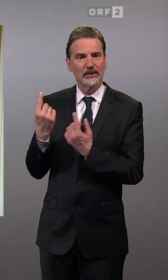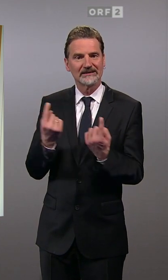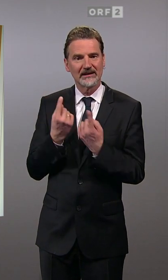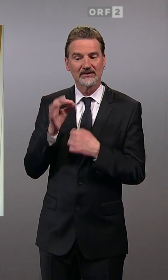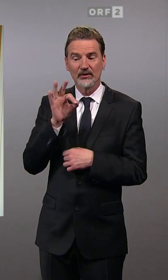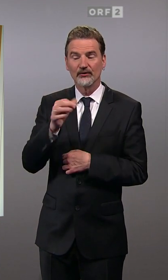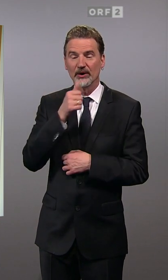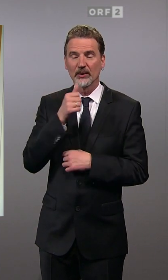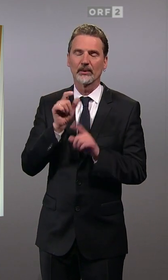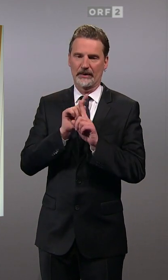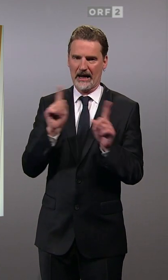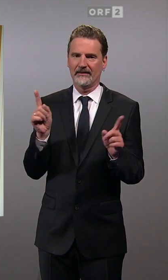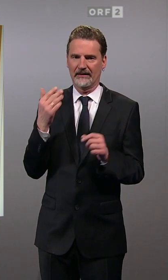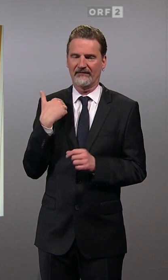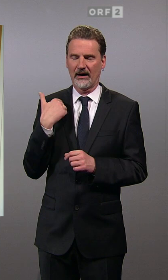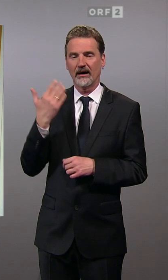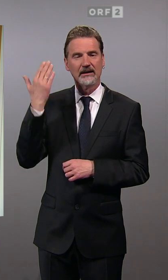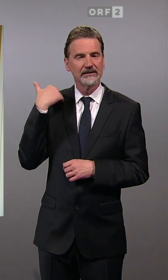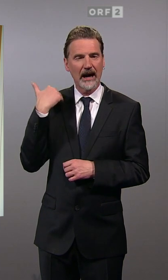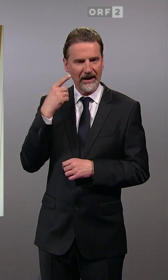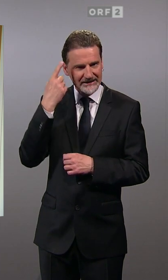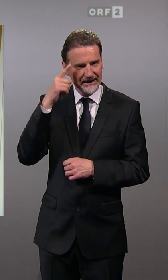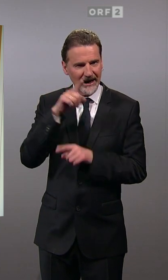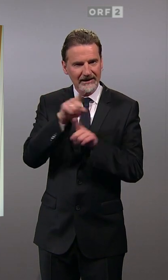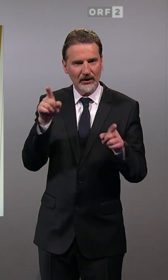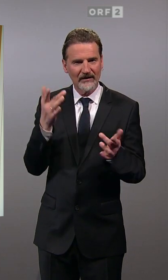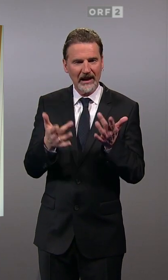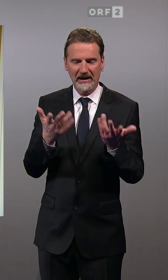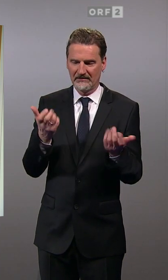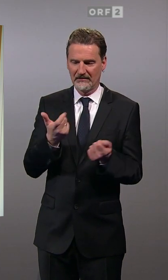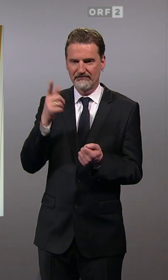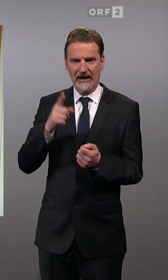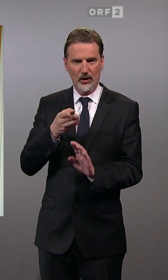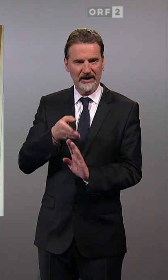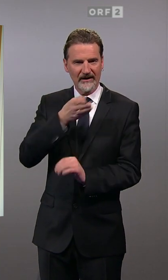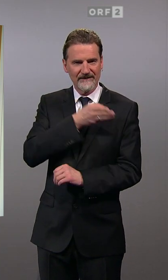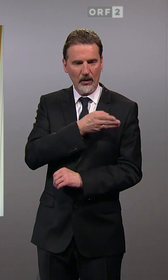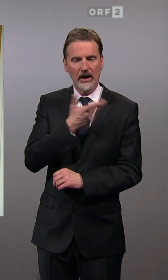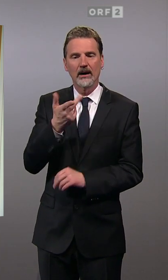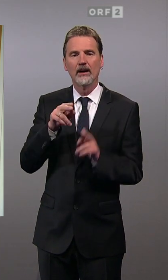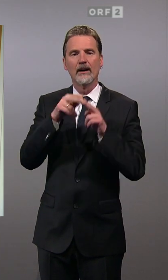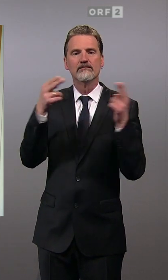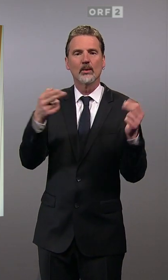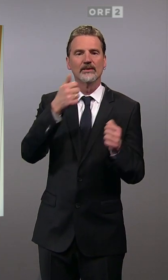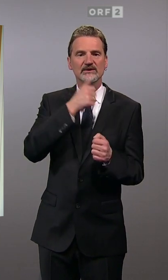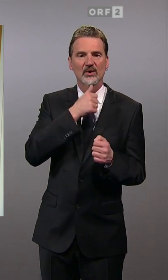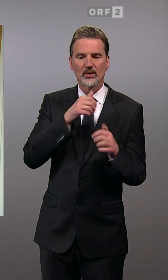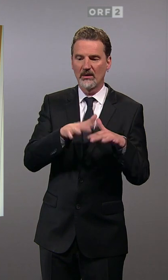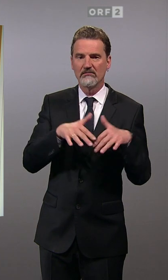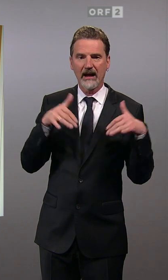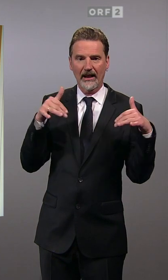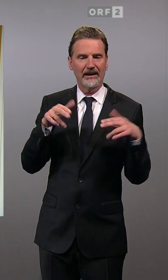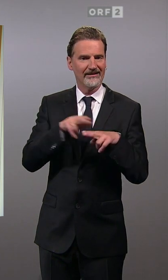vollständig andere. Damals war es so, Sie erinnern sich vielleicht, wenige Monate zuvor sind die Bundesgrünen aus dem Parlament, aus dem